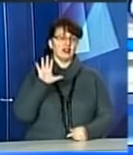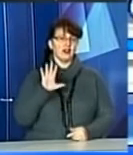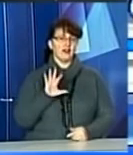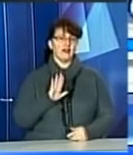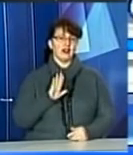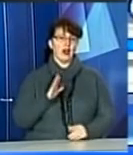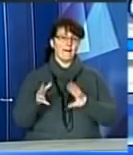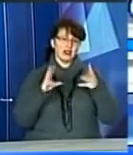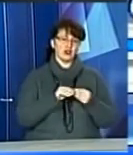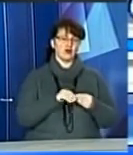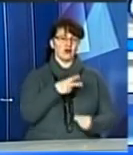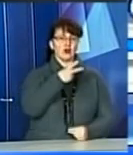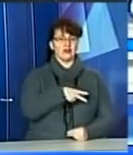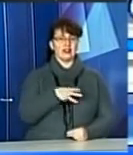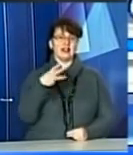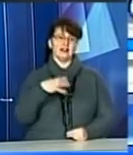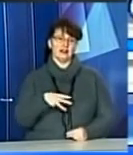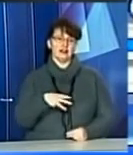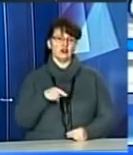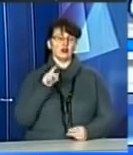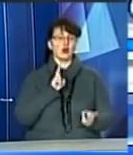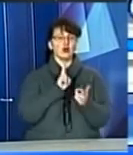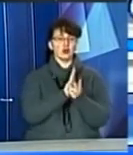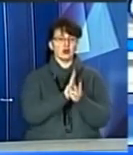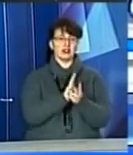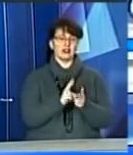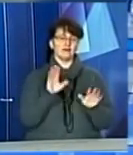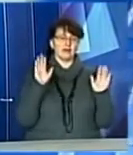Підсумуємо день традиційно о 20.30. Тоді зустрінемось.